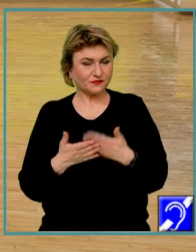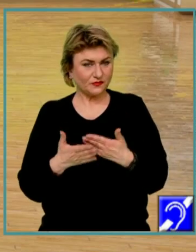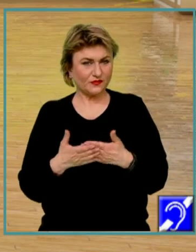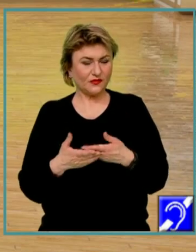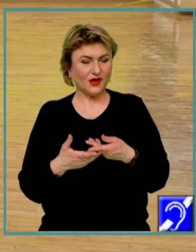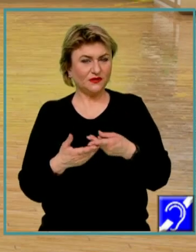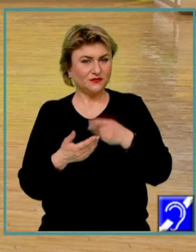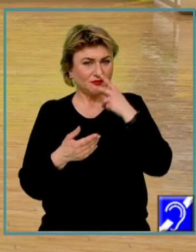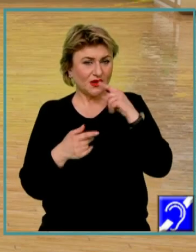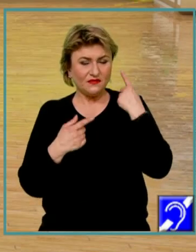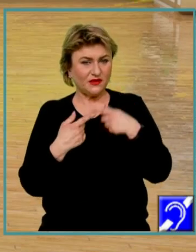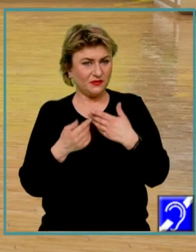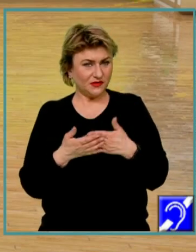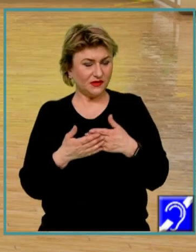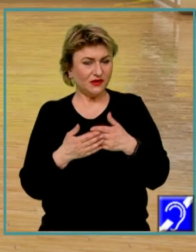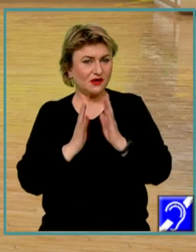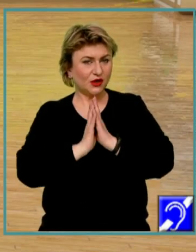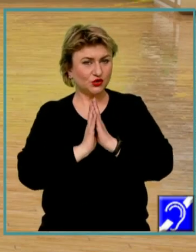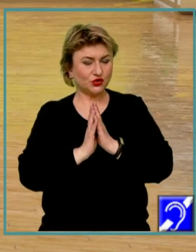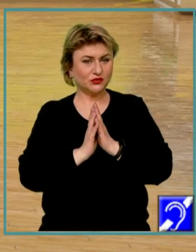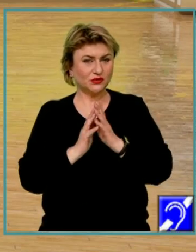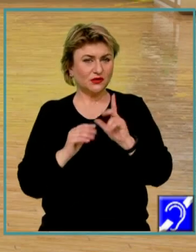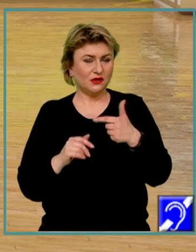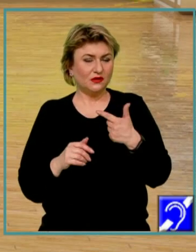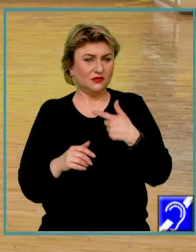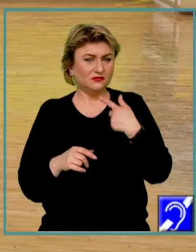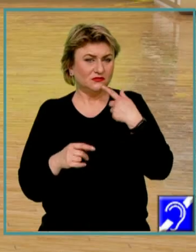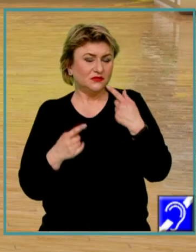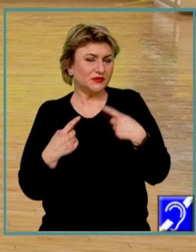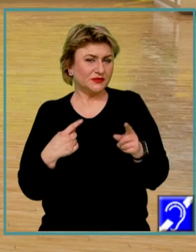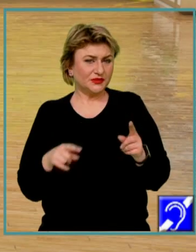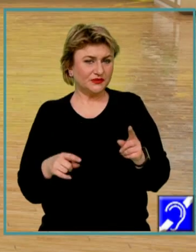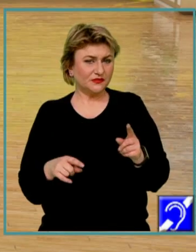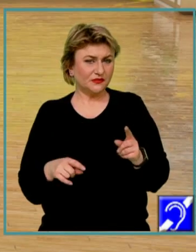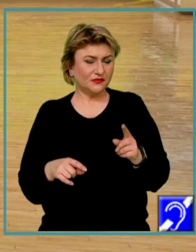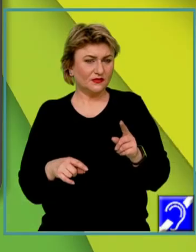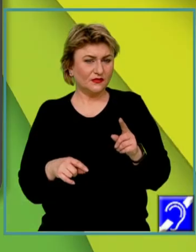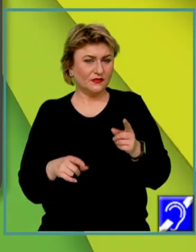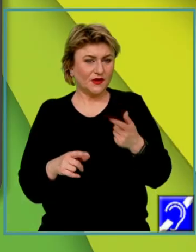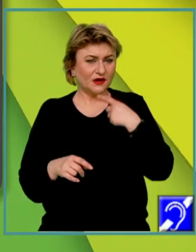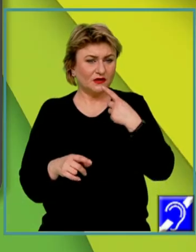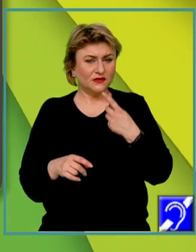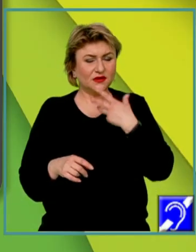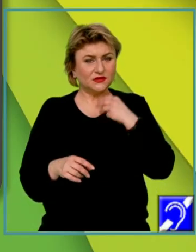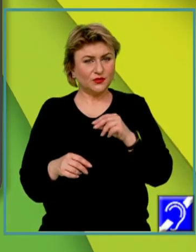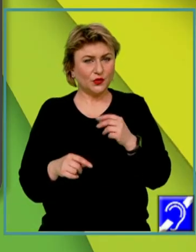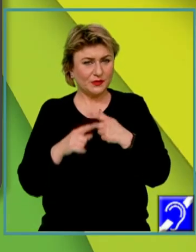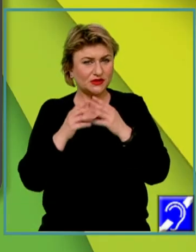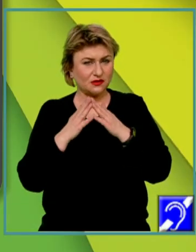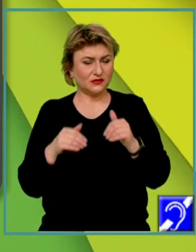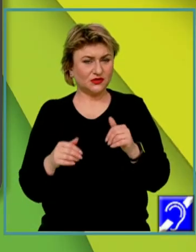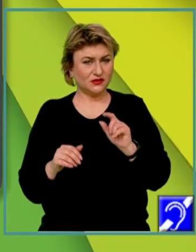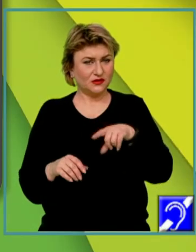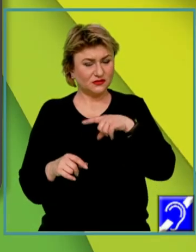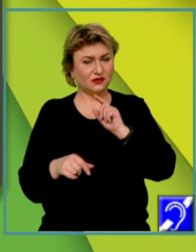identificăm acel sentiment religios, facem distinția dintre sacru și profan. Rolul bisericii este